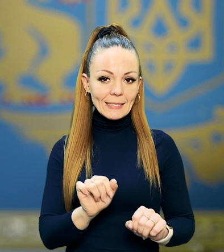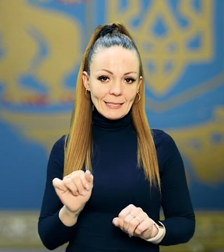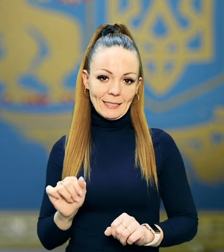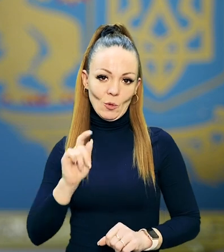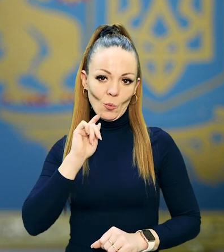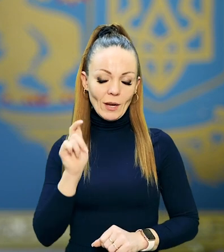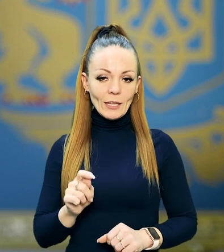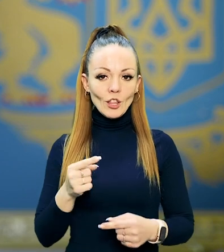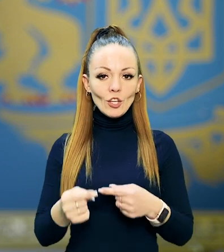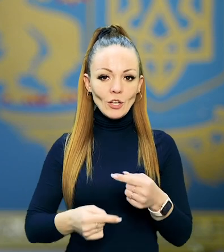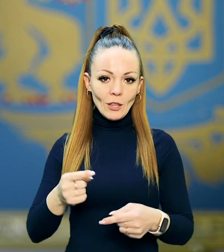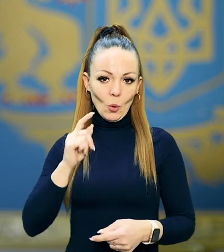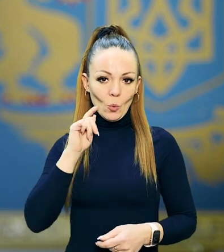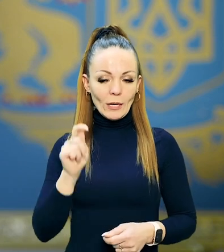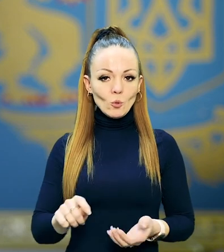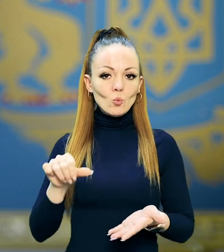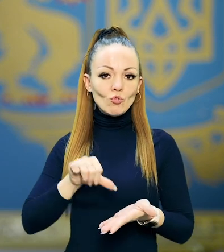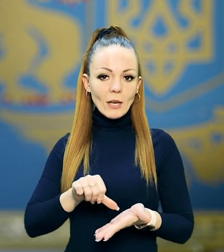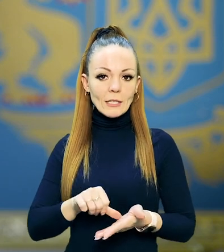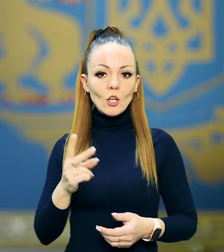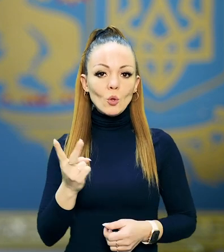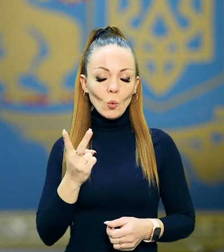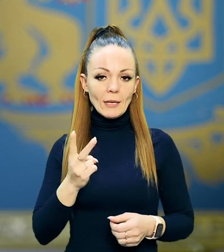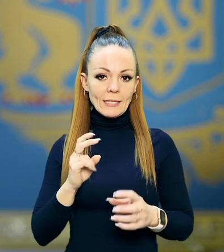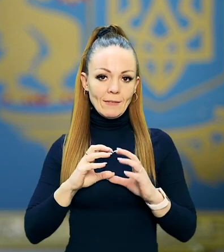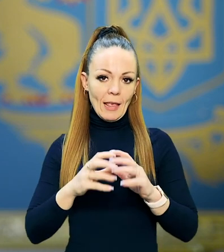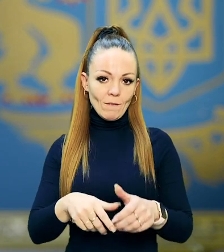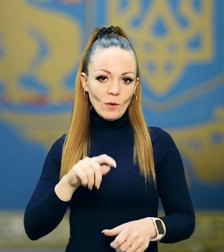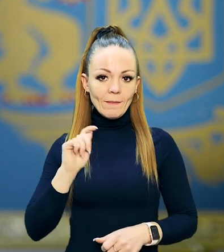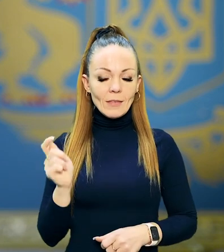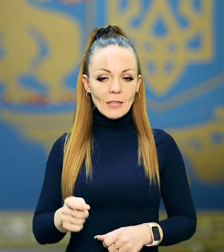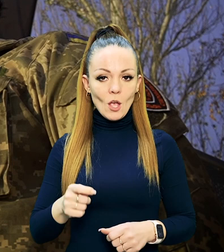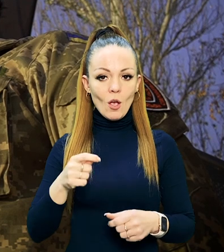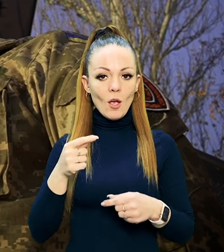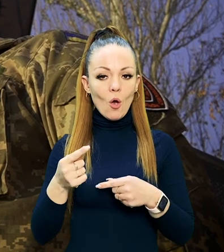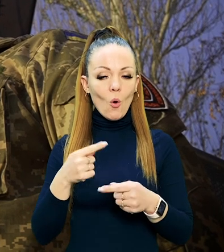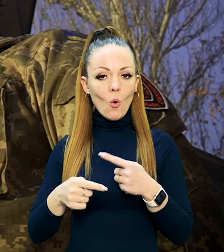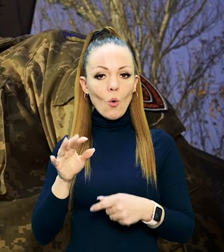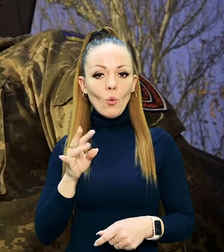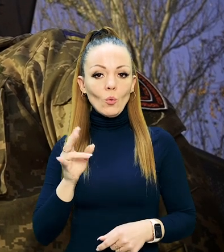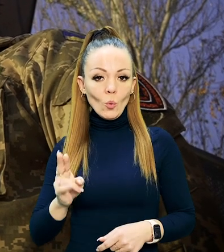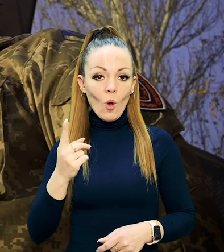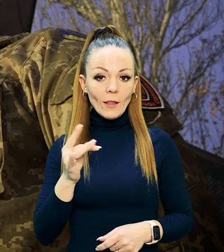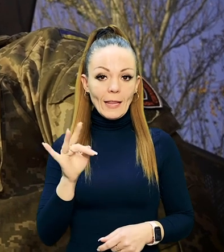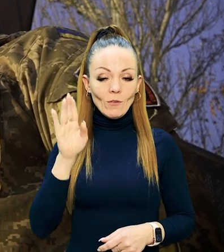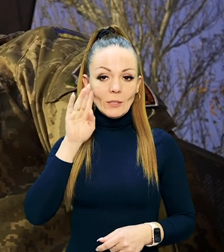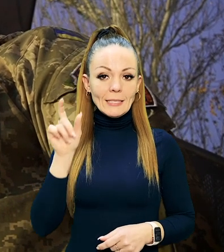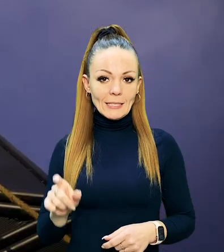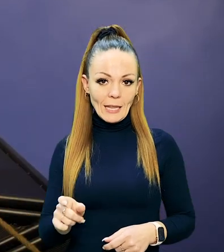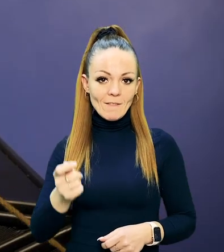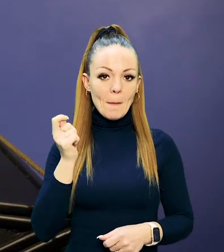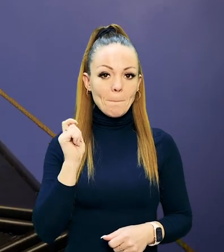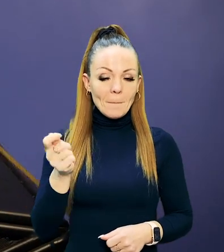України. Нащадки українців, учасників Другої світової війни. Онук одного із них